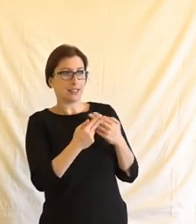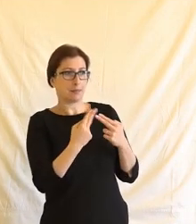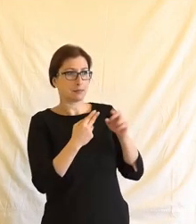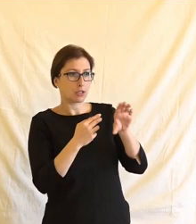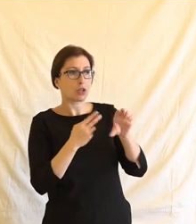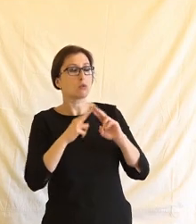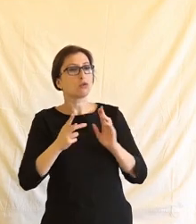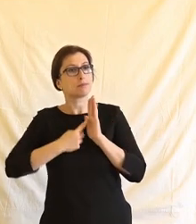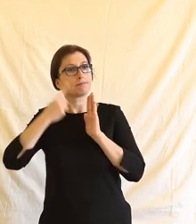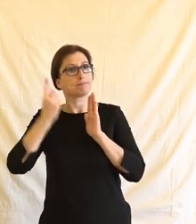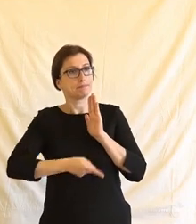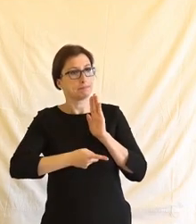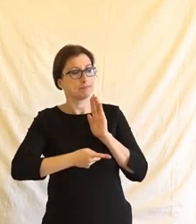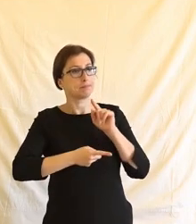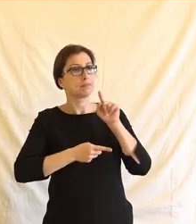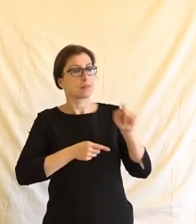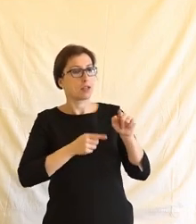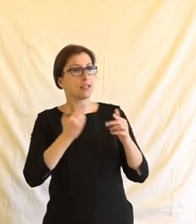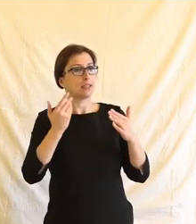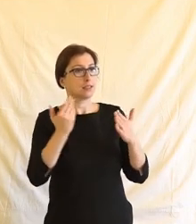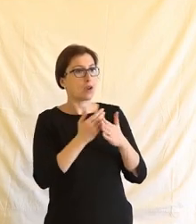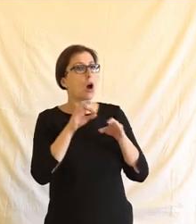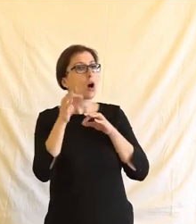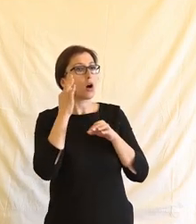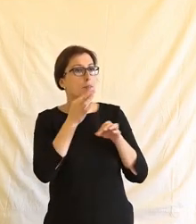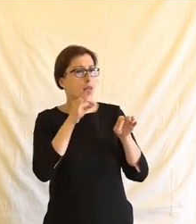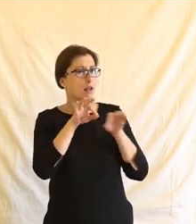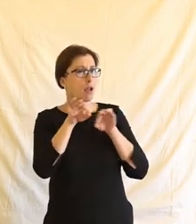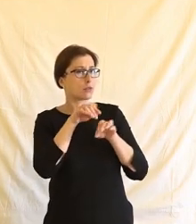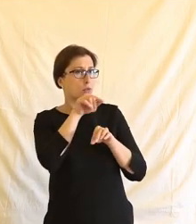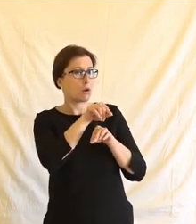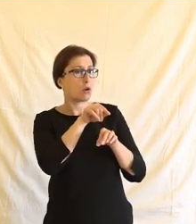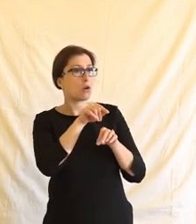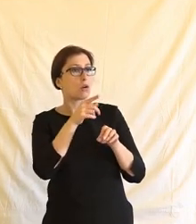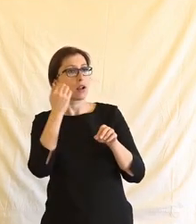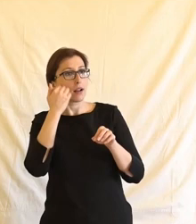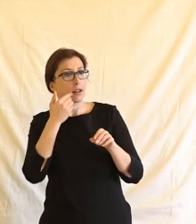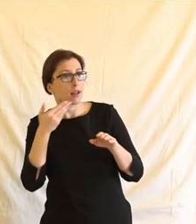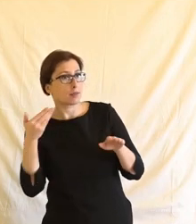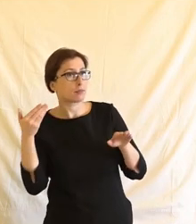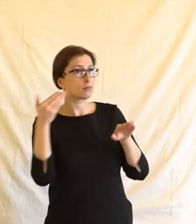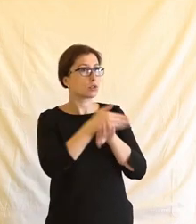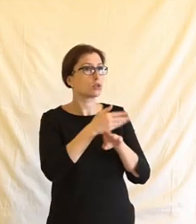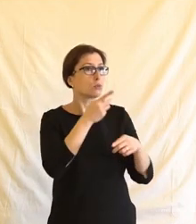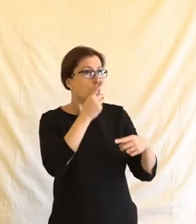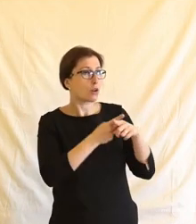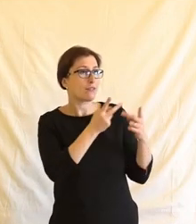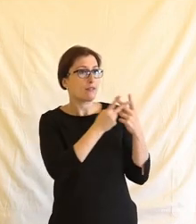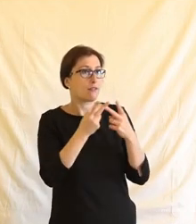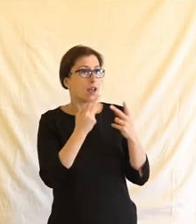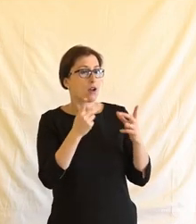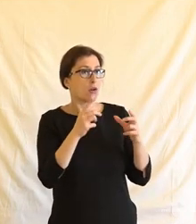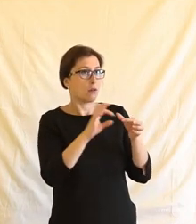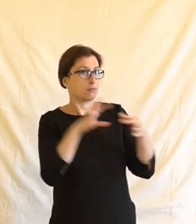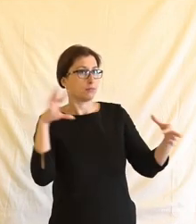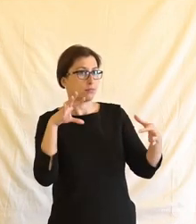tak může nařídit, aby operátoři znemožnili přístup k těm konkrétní webovým stránkám. Je tam